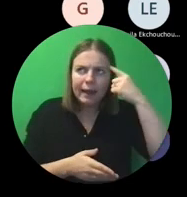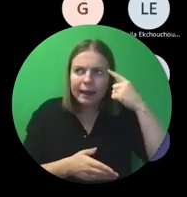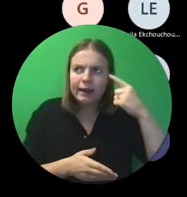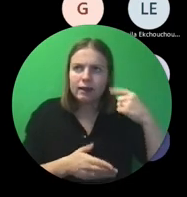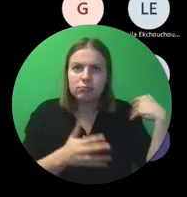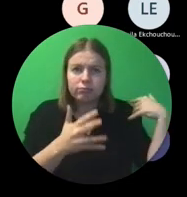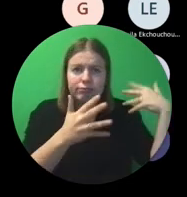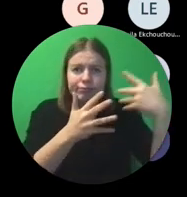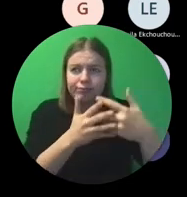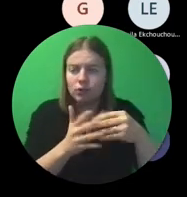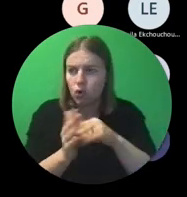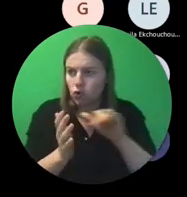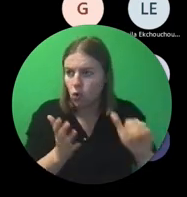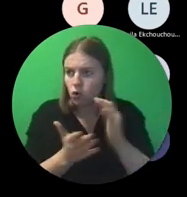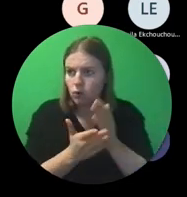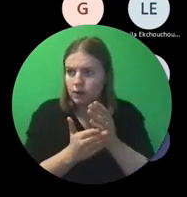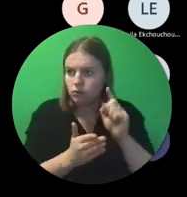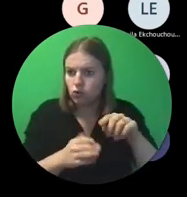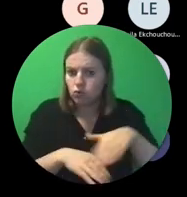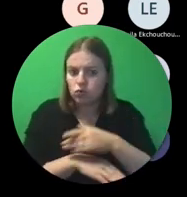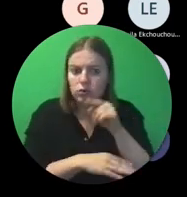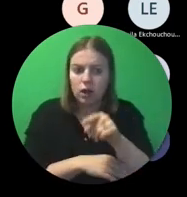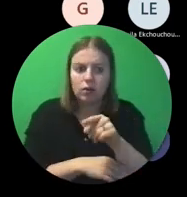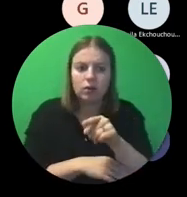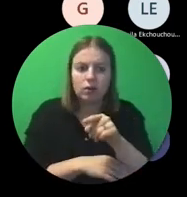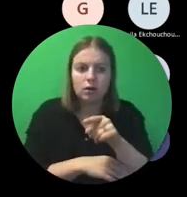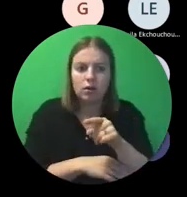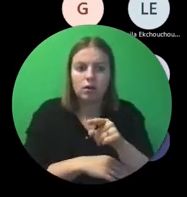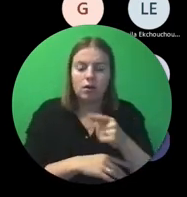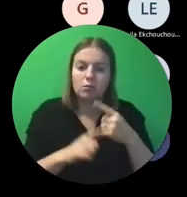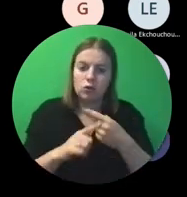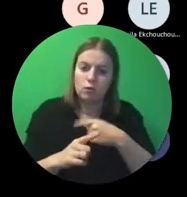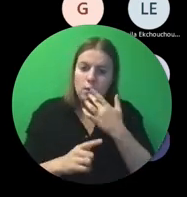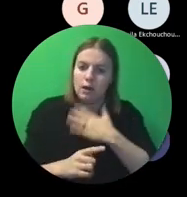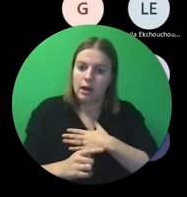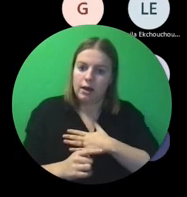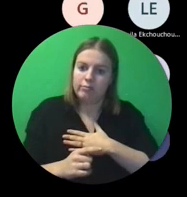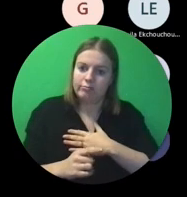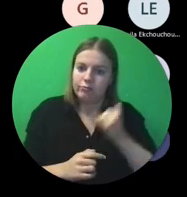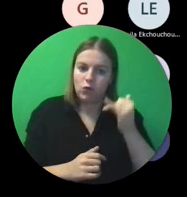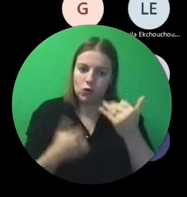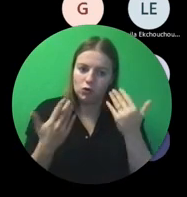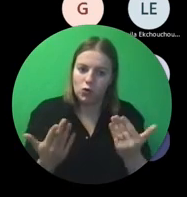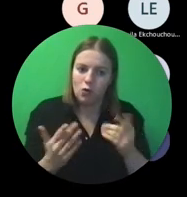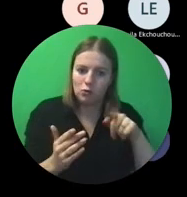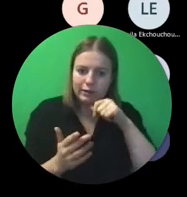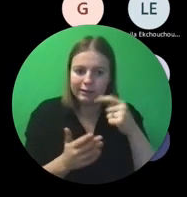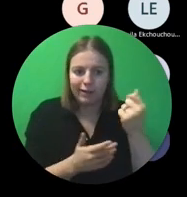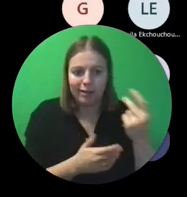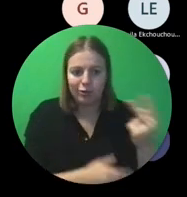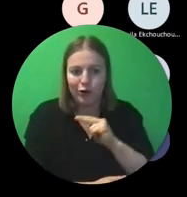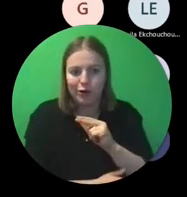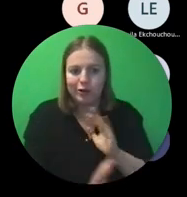nog niet moeten doen, tot hiertoe. En ja, we zouden het uiteraard graag zo houden.